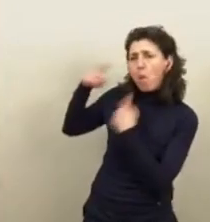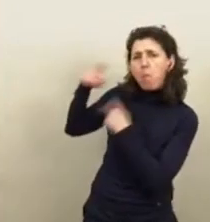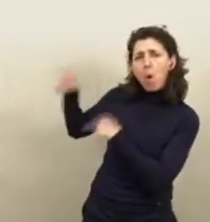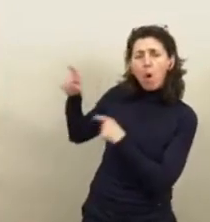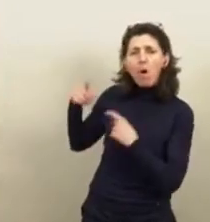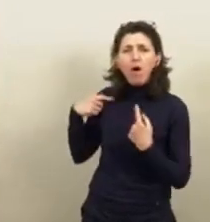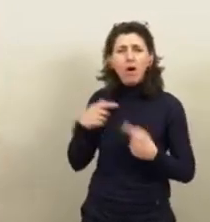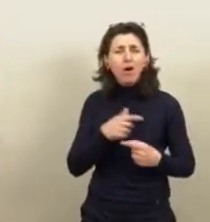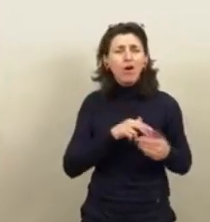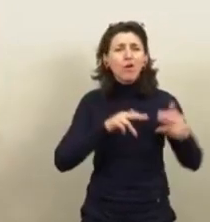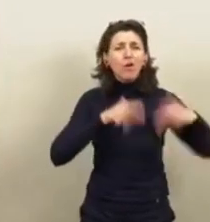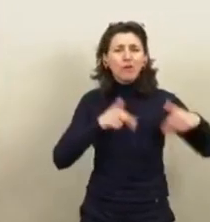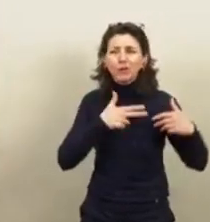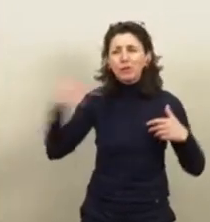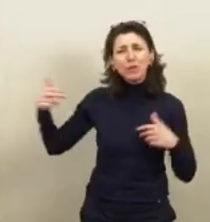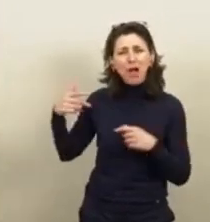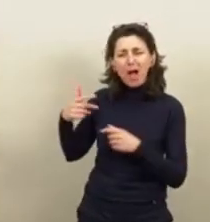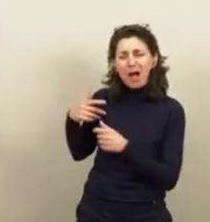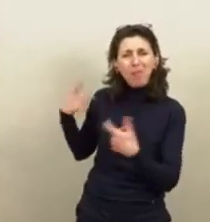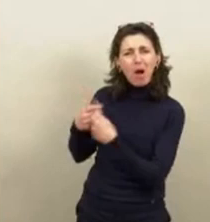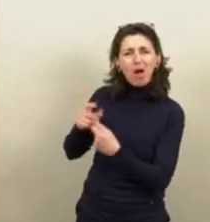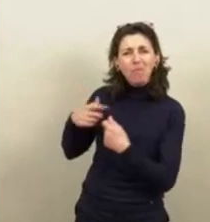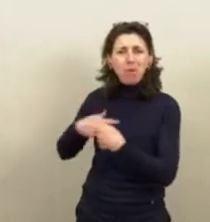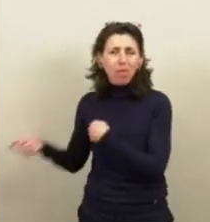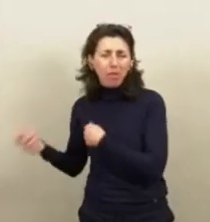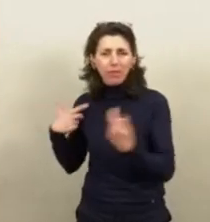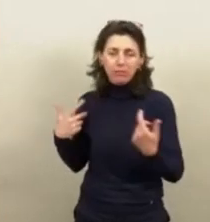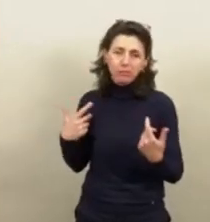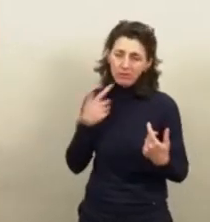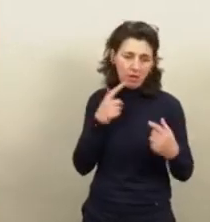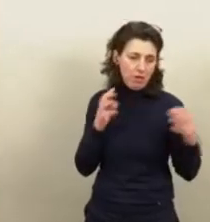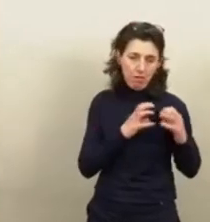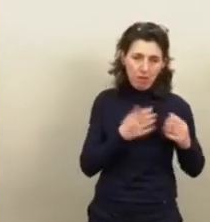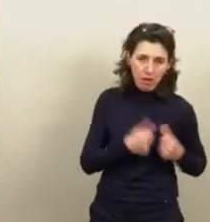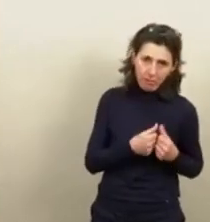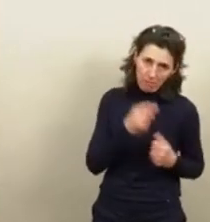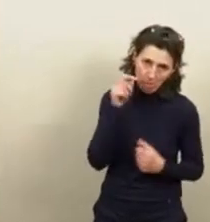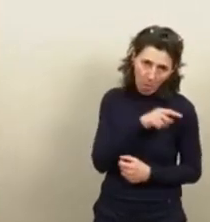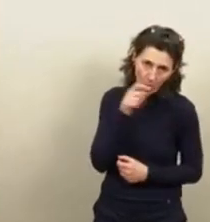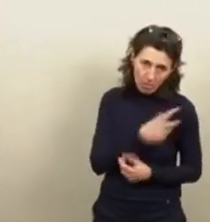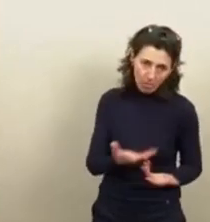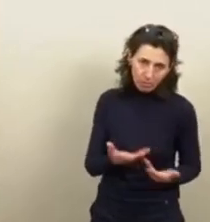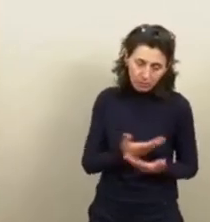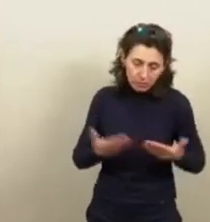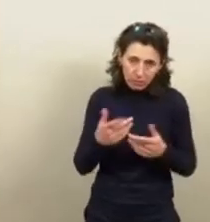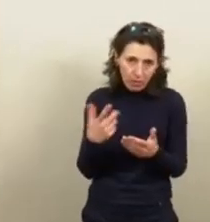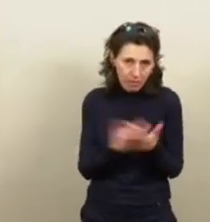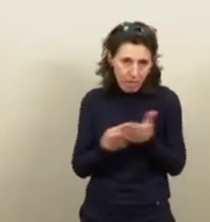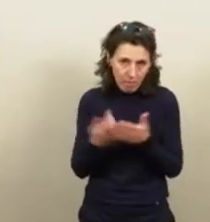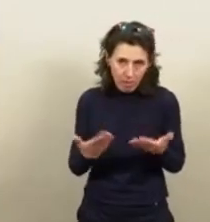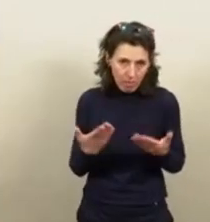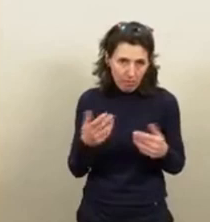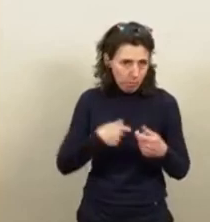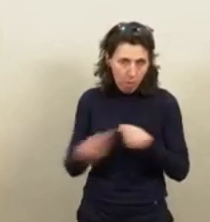nationale, est évidemment mentir dans la situation financière où nous sommes. Alors,